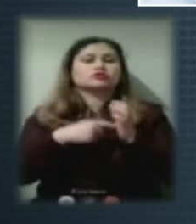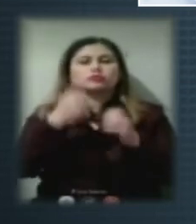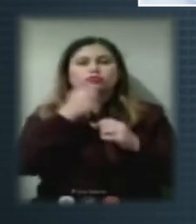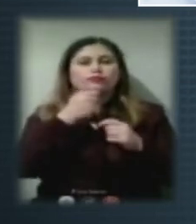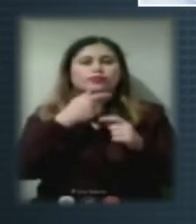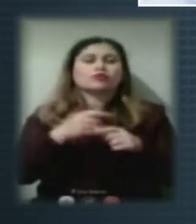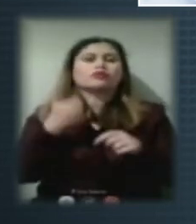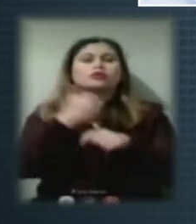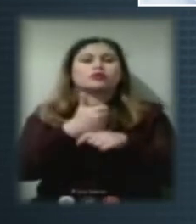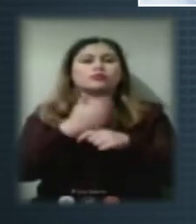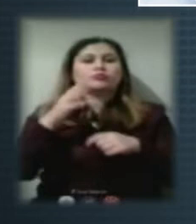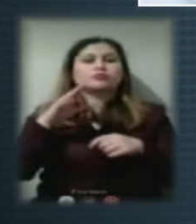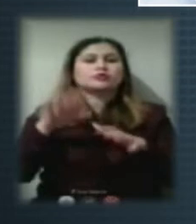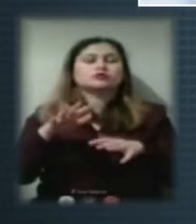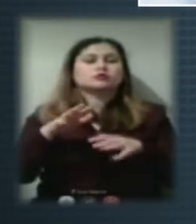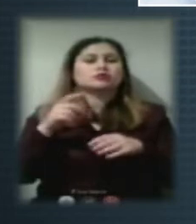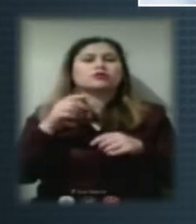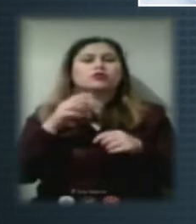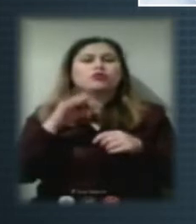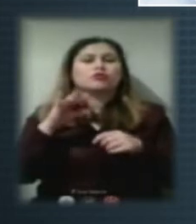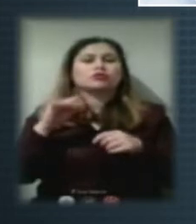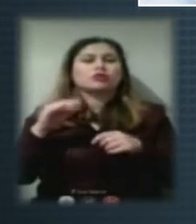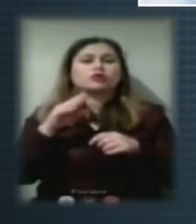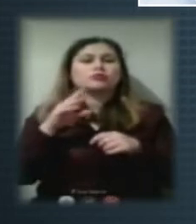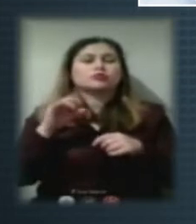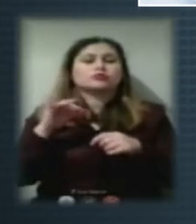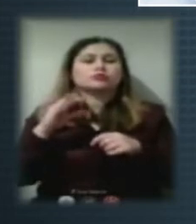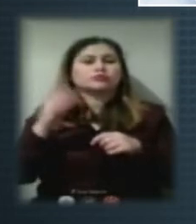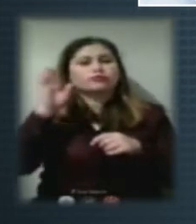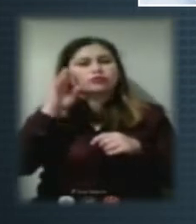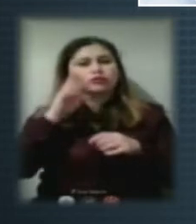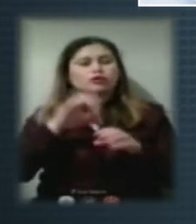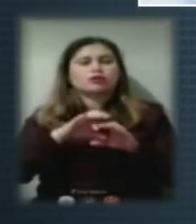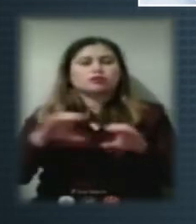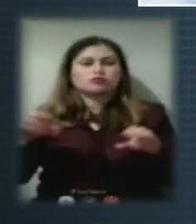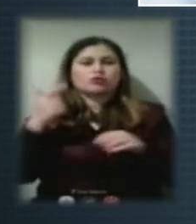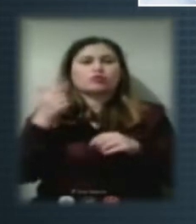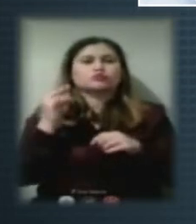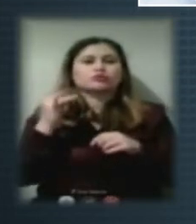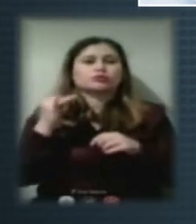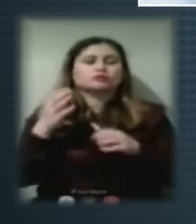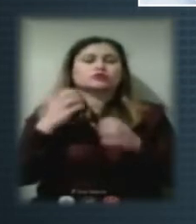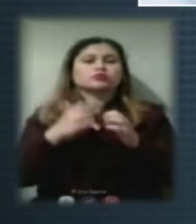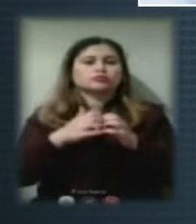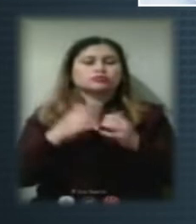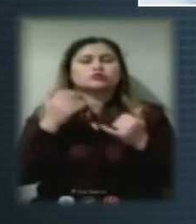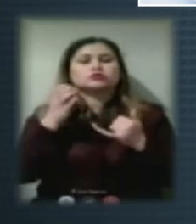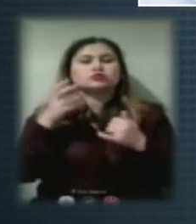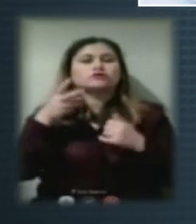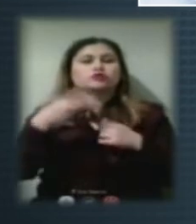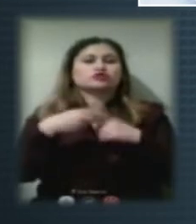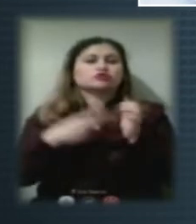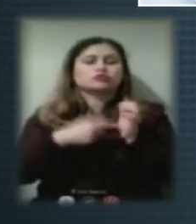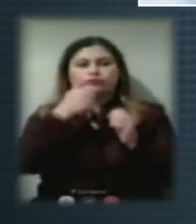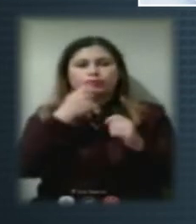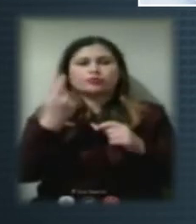міське комунальне підприємство «Виробниче управління водопровідно-каналізаційного господарства Херсона». З 2016 року – перший